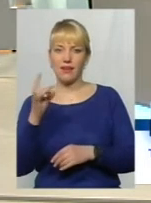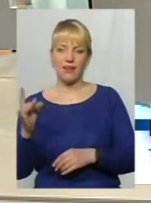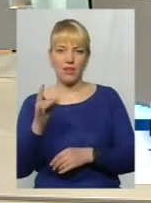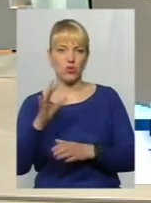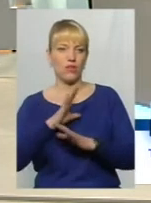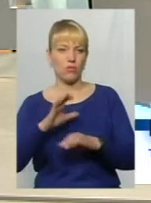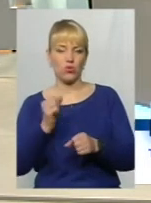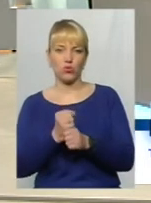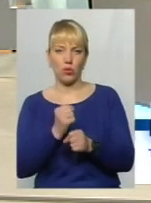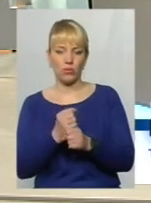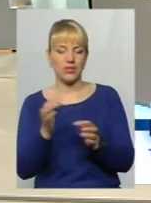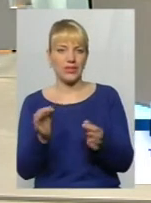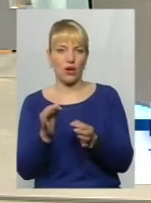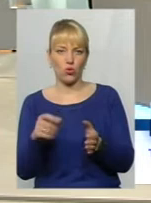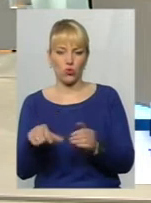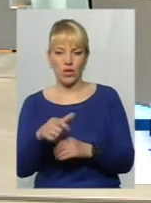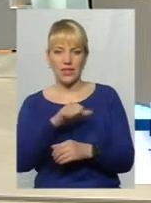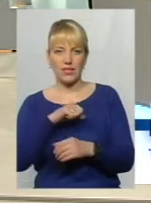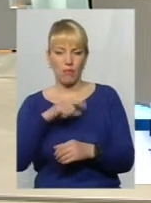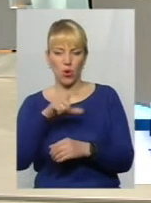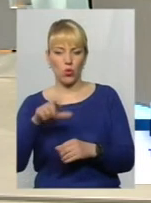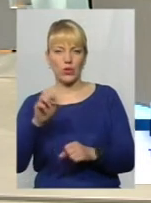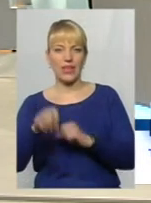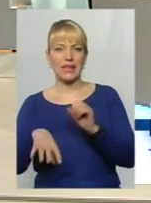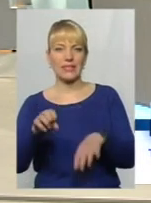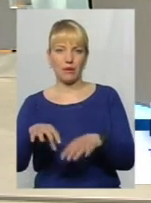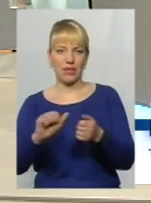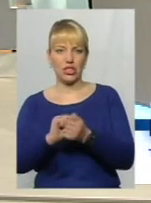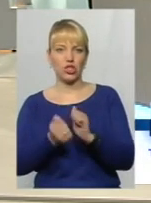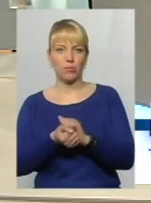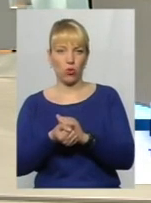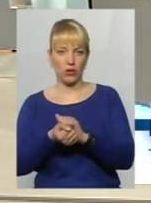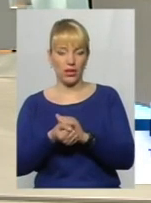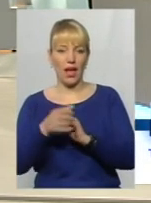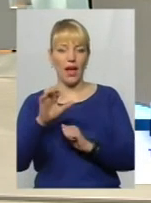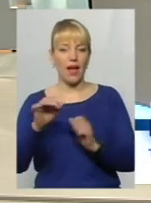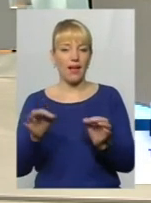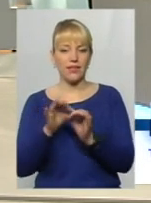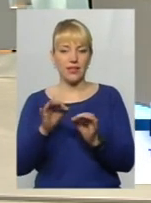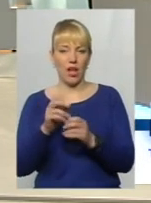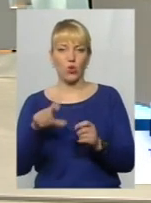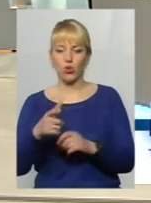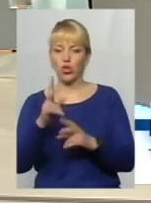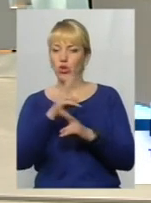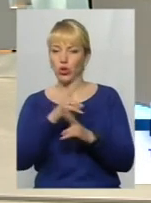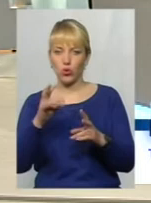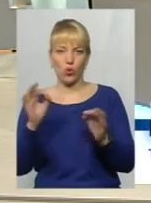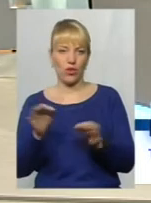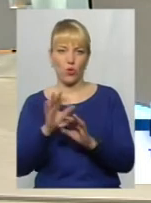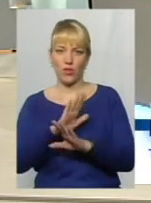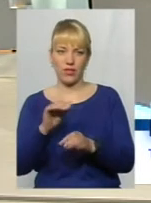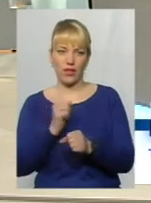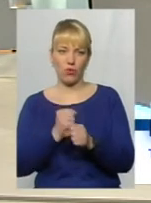самі люди щільонки насипали, а ніякої дороги ніхто ніколи не робив.